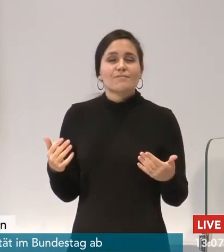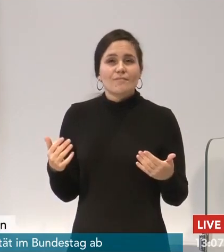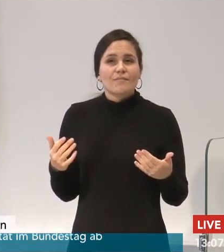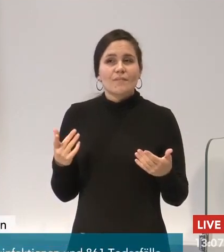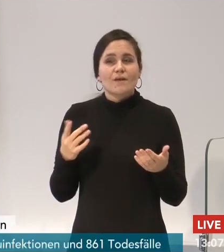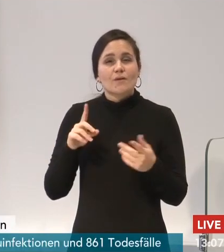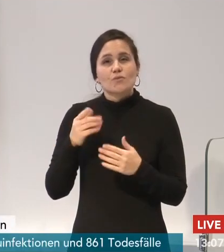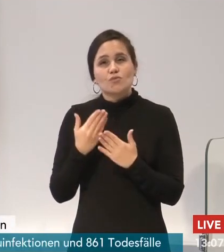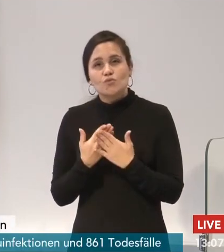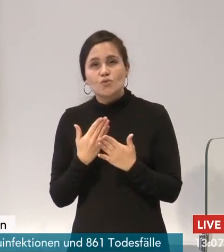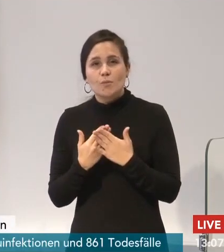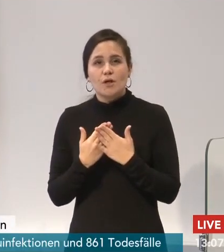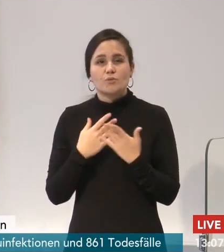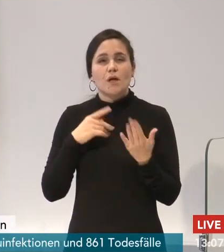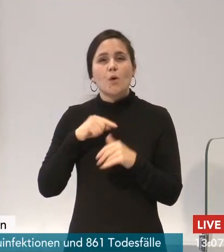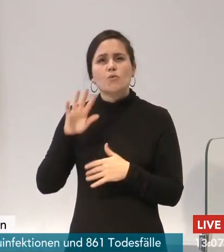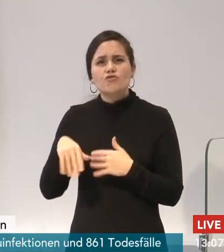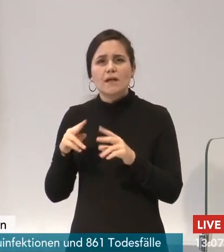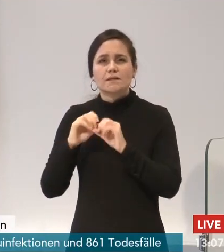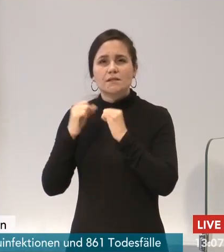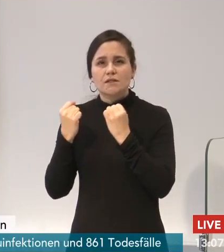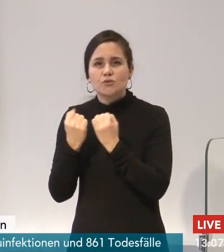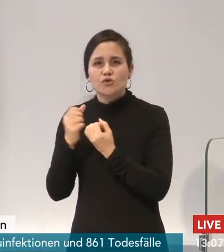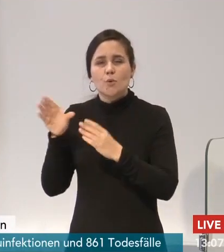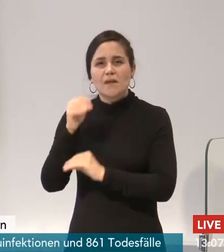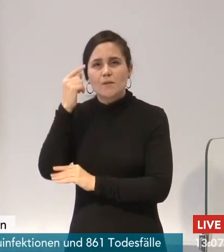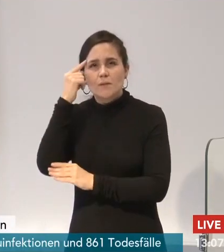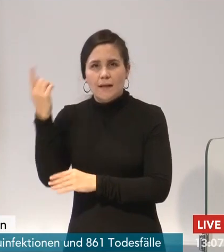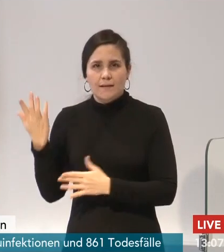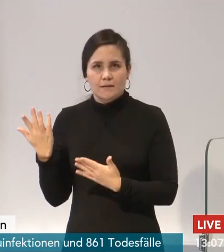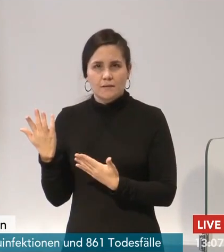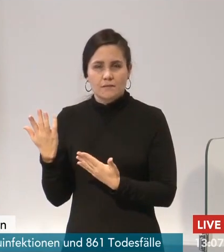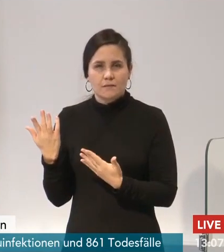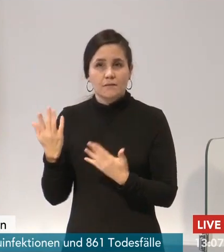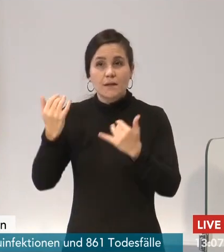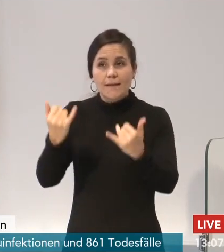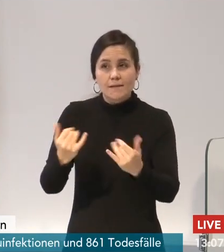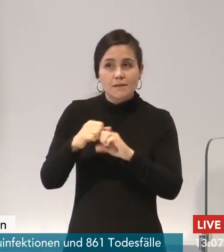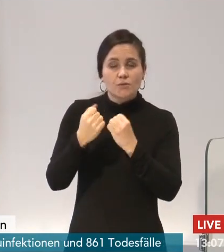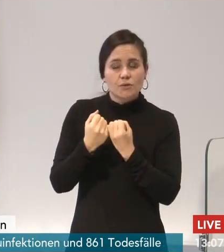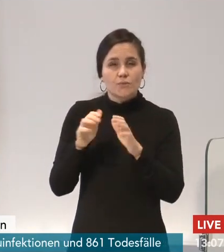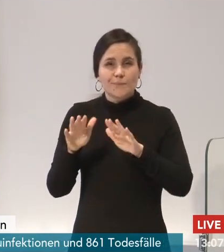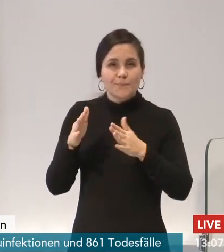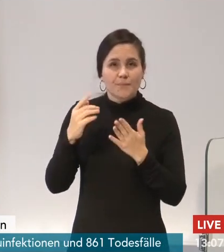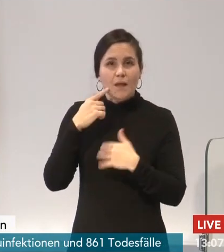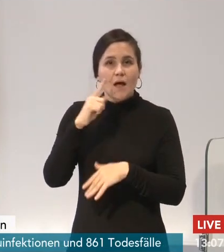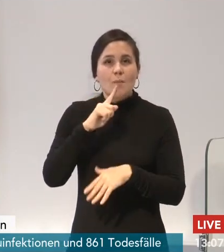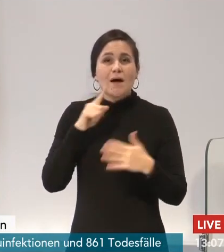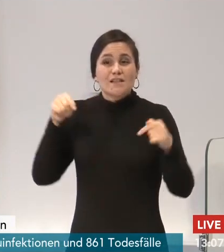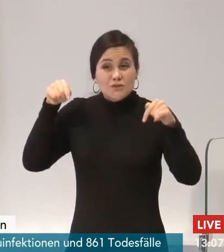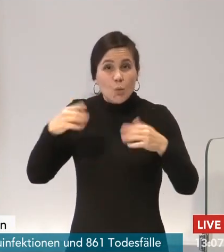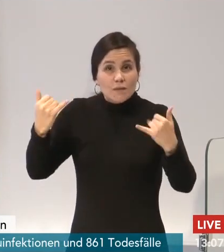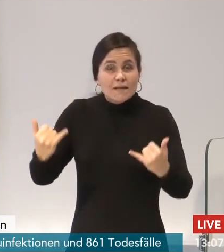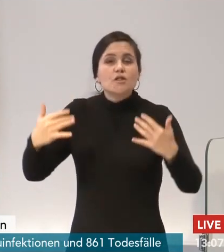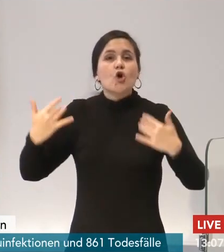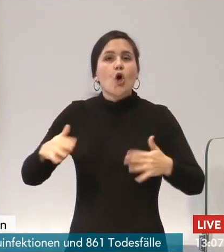integrieren als dasjenige, das wir derzeit erleben, dann werden Sie mir recht geben, nein, ein Lockerungsplan ist das nicht, sondern es